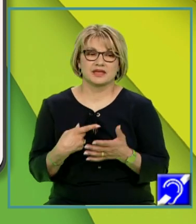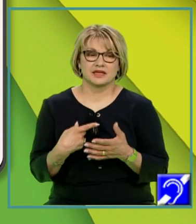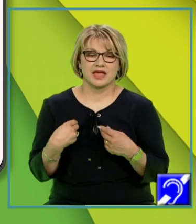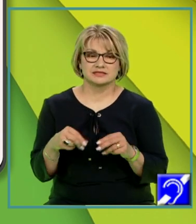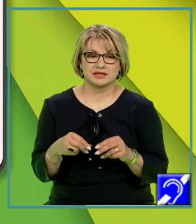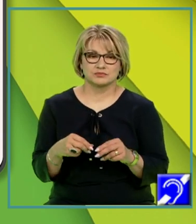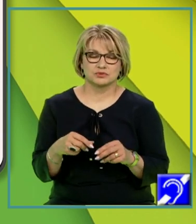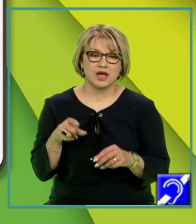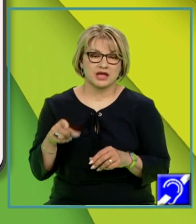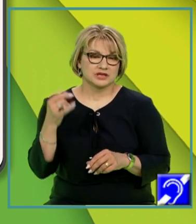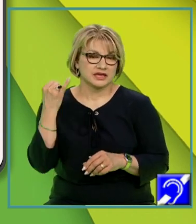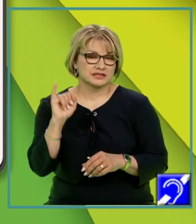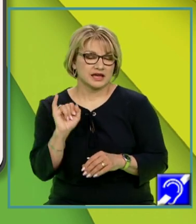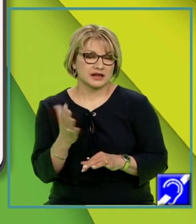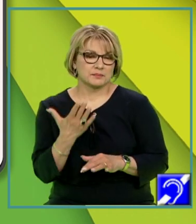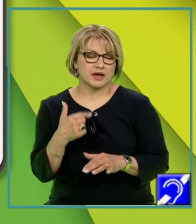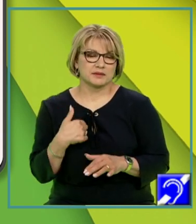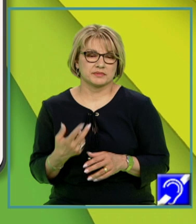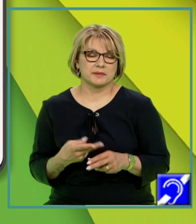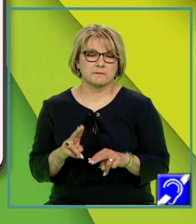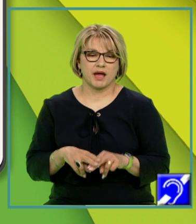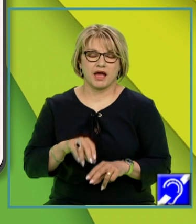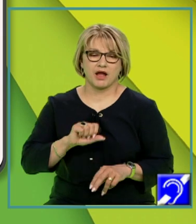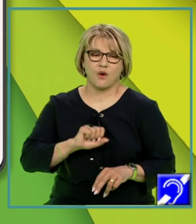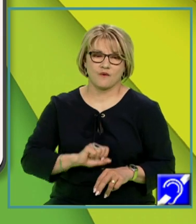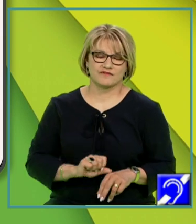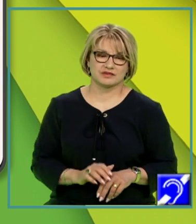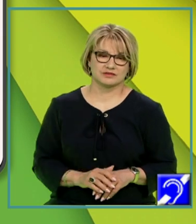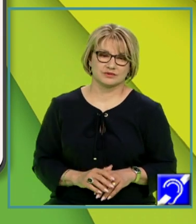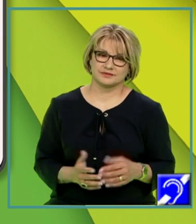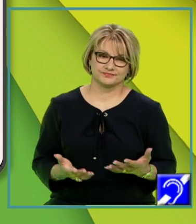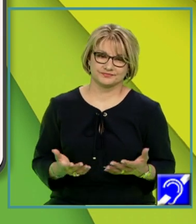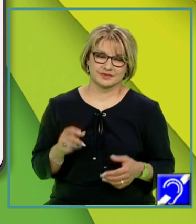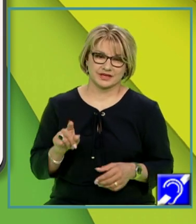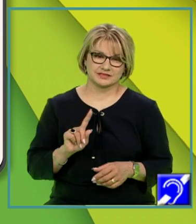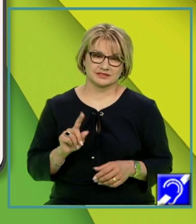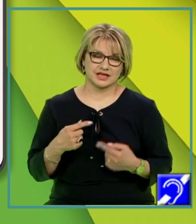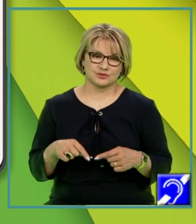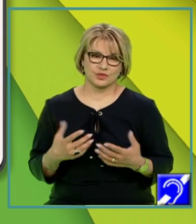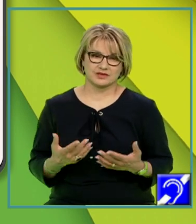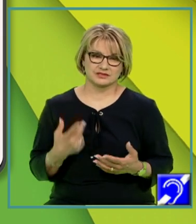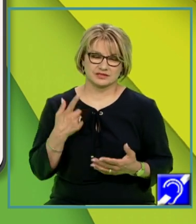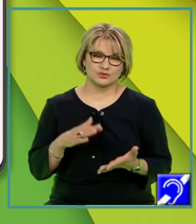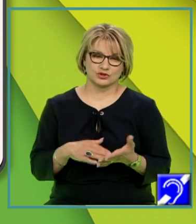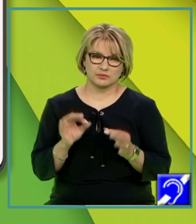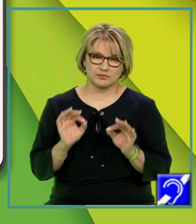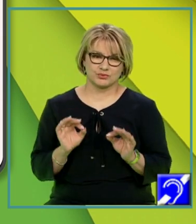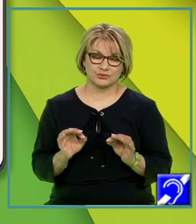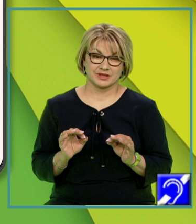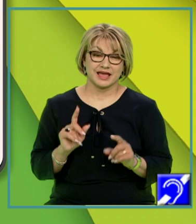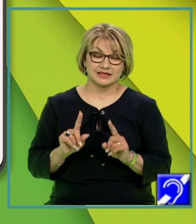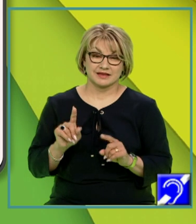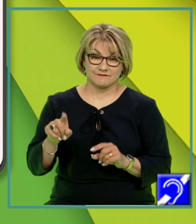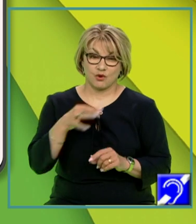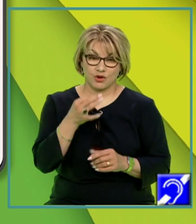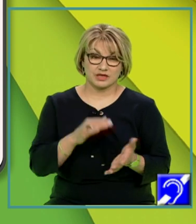această idee îmi pare mie mai convingătoare. În general, ăsta nu este un temei bun. Când argumentați, trebuie să